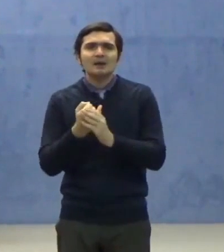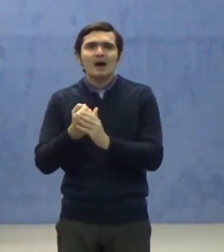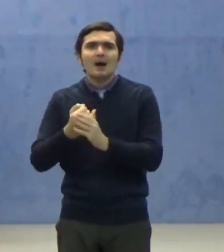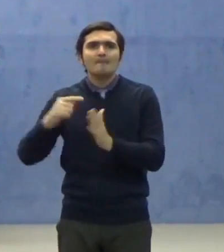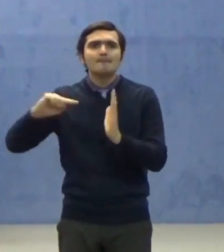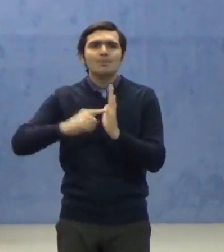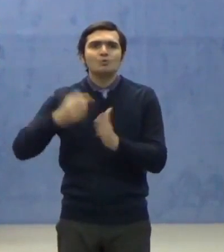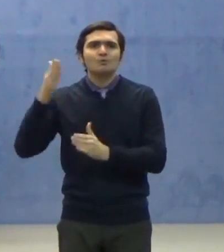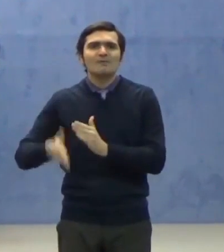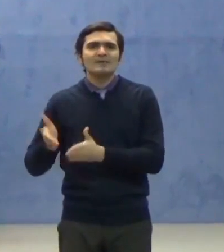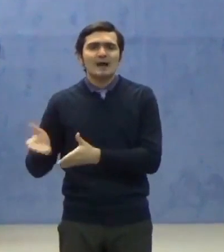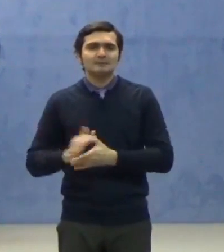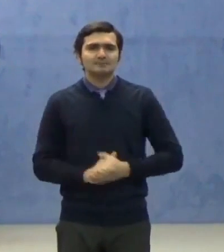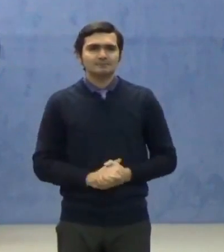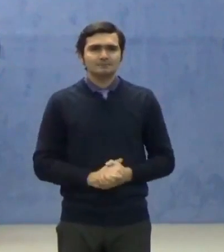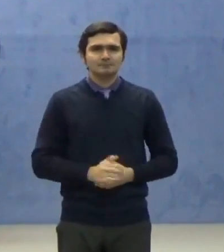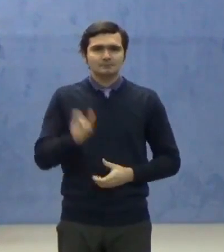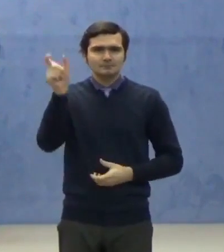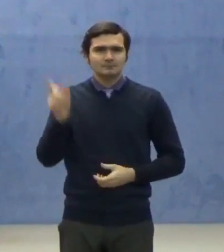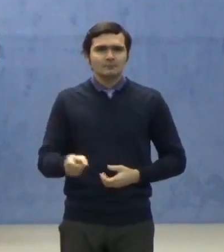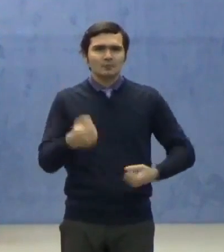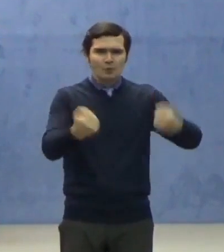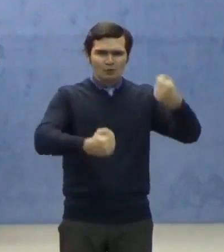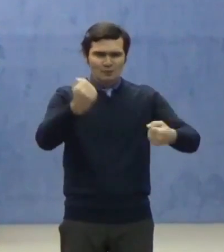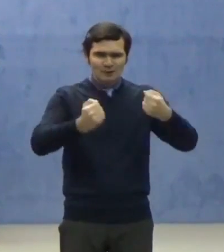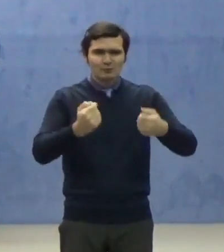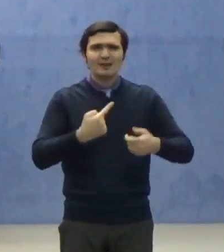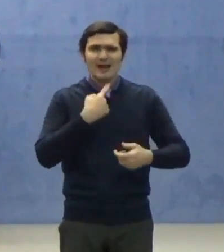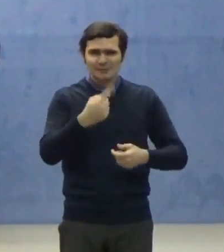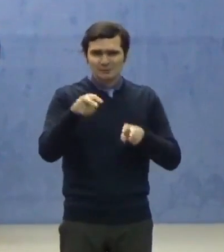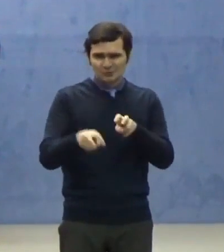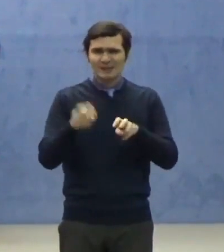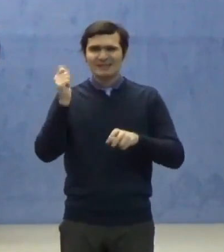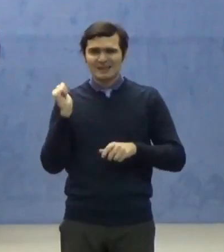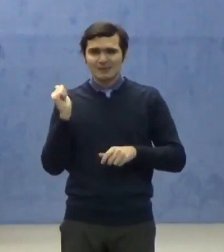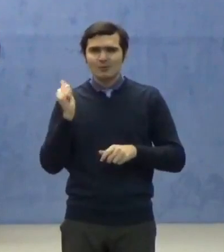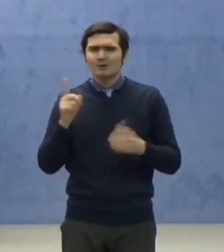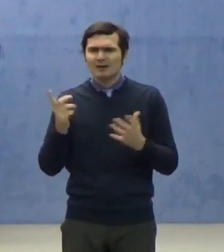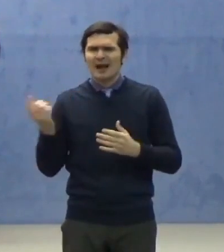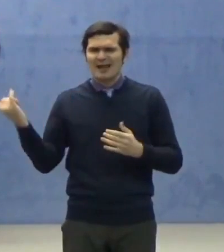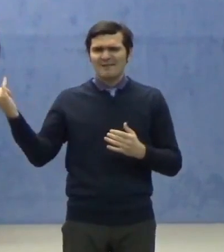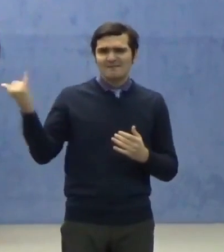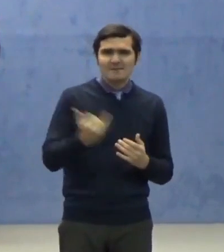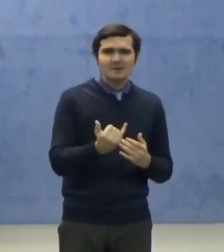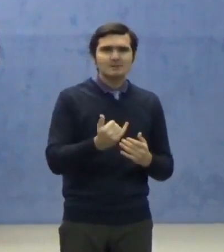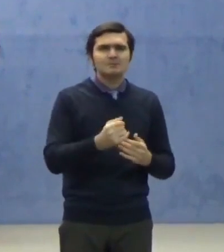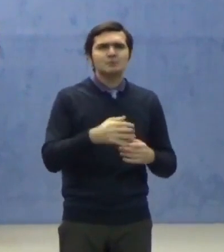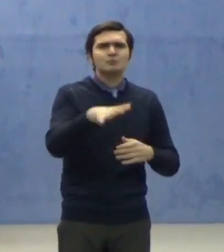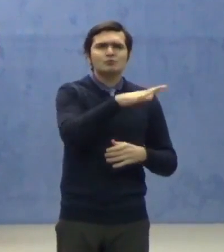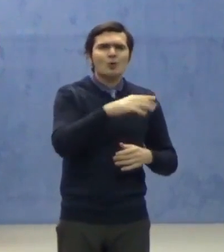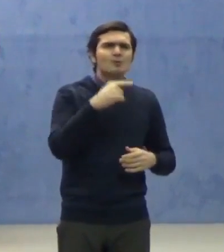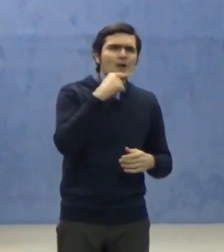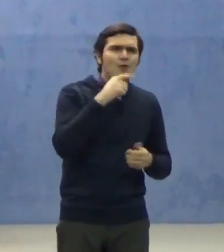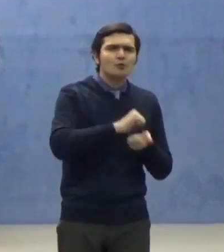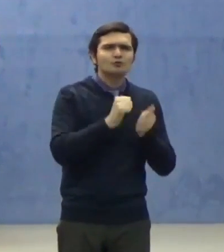Conducătorii de autovehicule menționați anterior, care sosesc din zone roșii sau zone galbene,